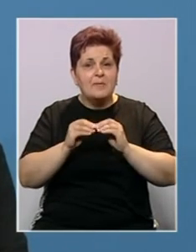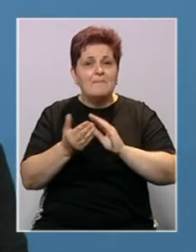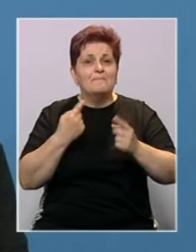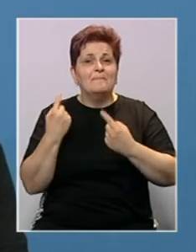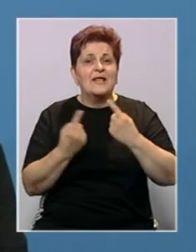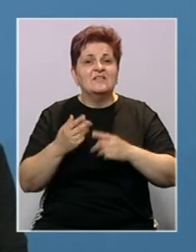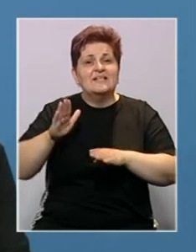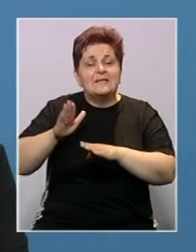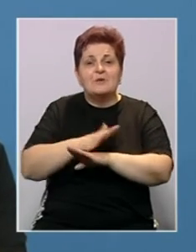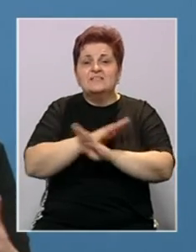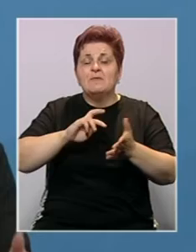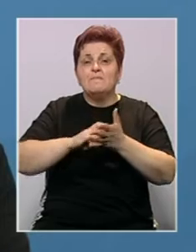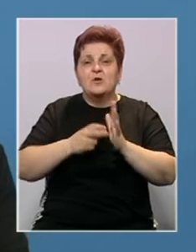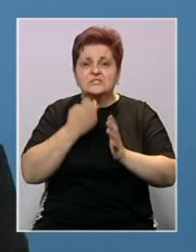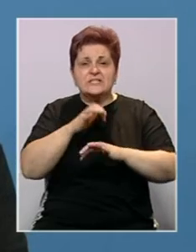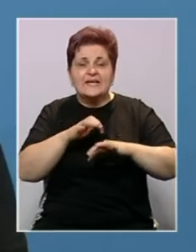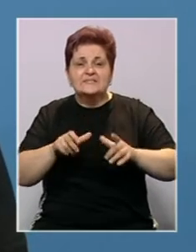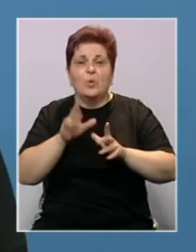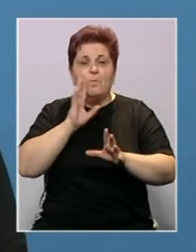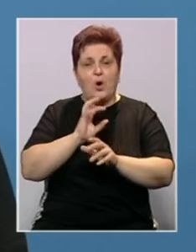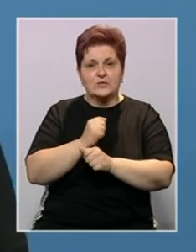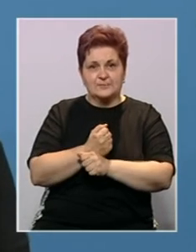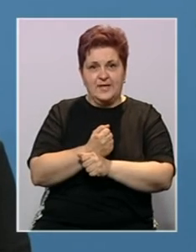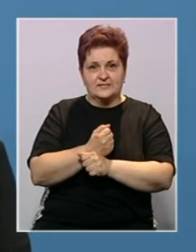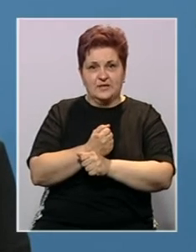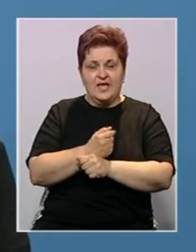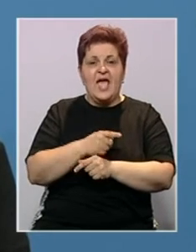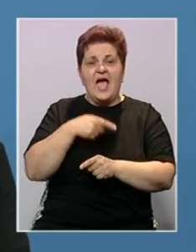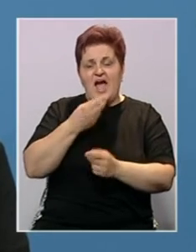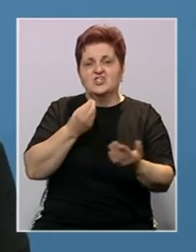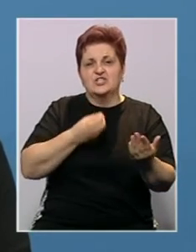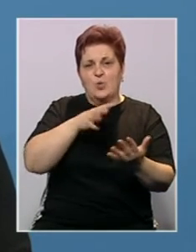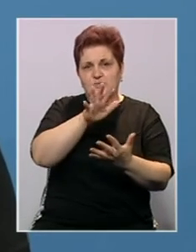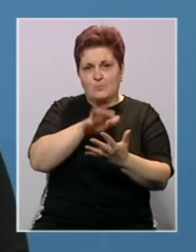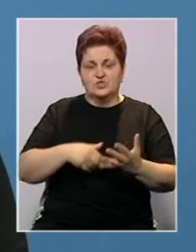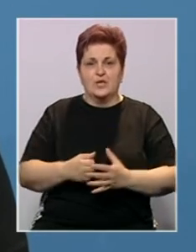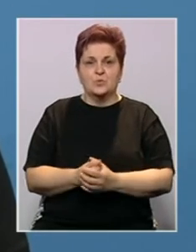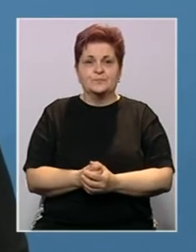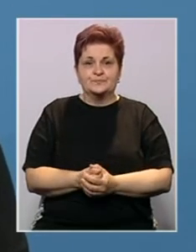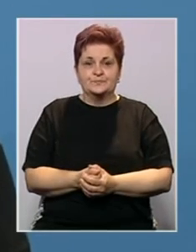pred uslovi za prevazilaženje političkih kriza u Bosni i Hercegovini, navodi se u saopštenju.